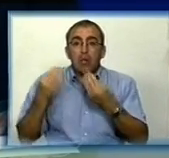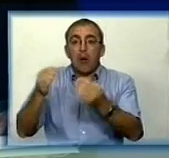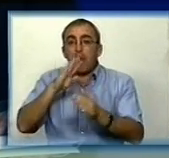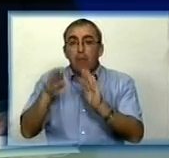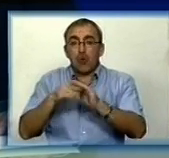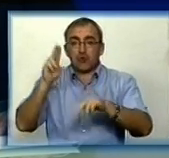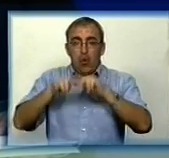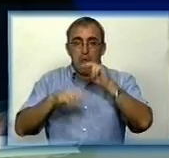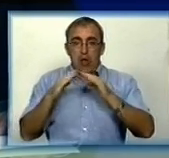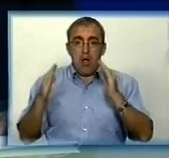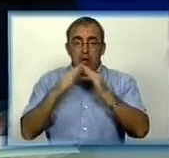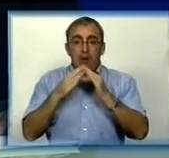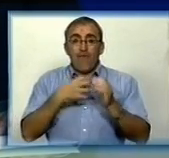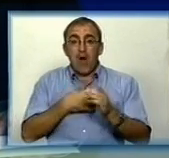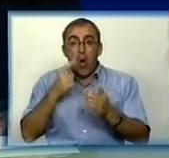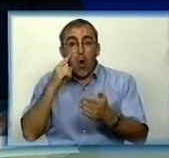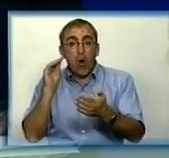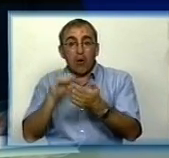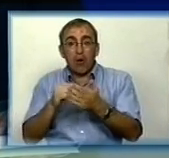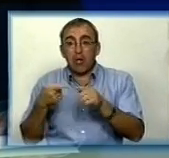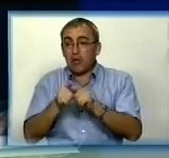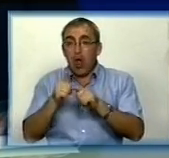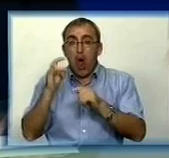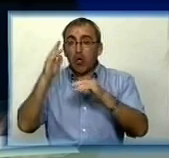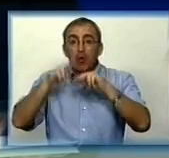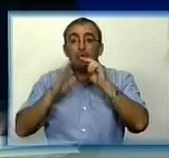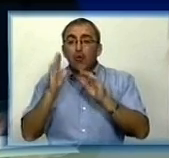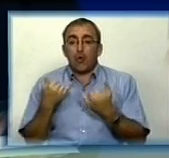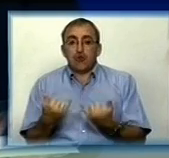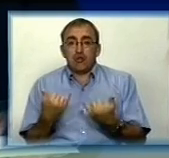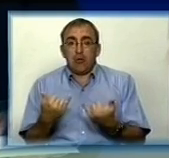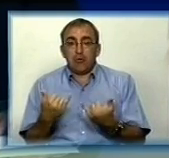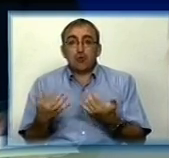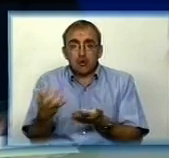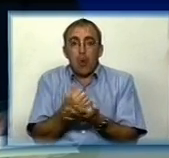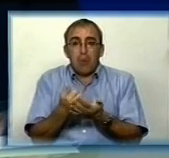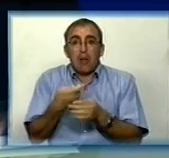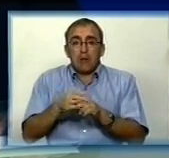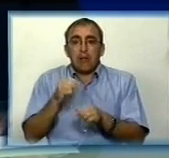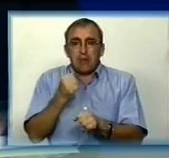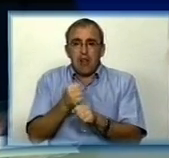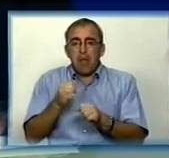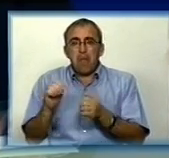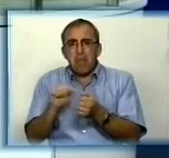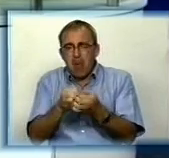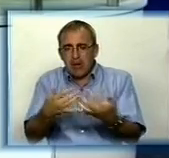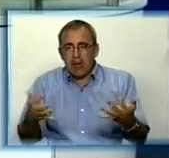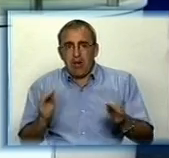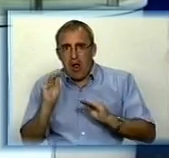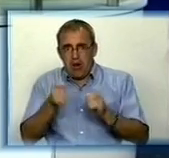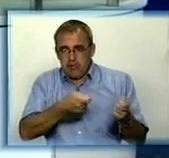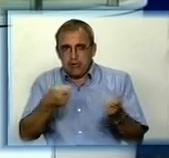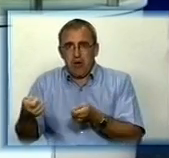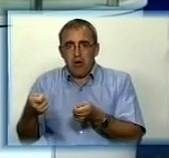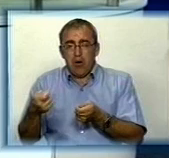строювання гаражей. Важно відметься, що поки ще ці гаражи не строяться. Вони вот тільки-тільки зараз собираються це робити, завозять якісь матеріалу і так далі. Я